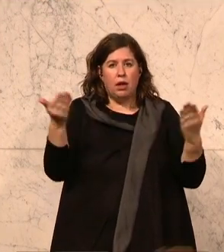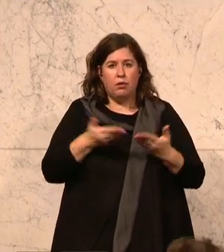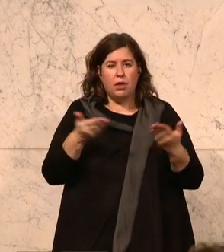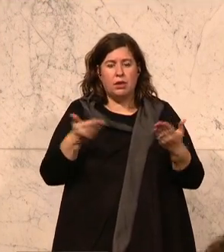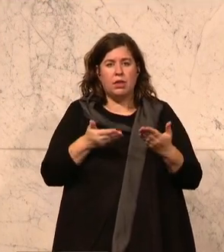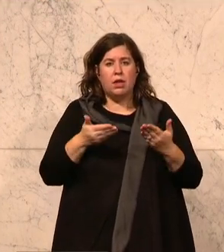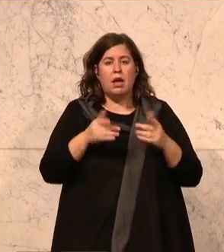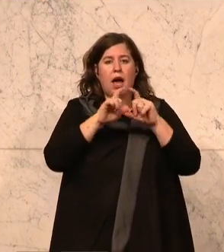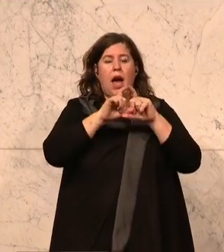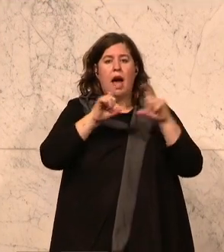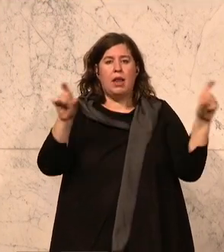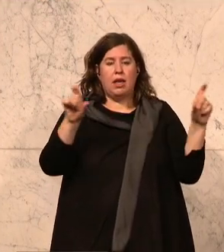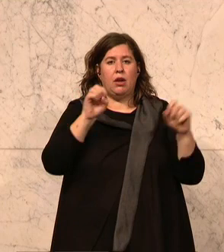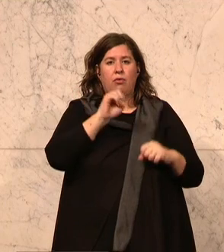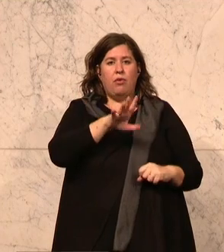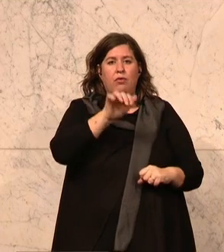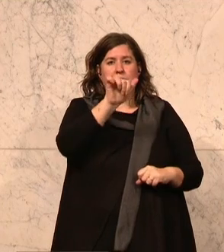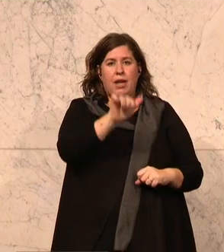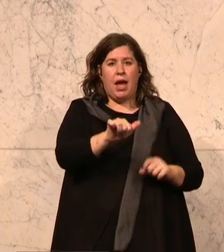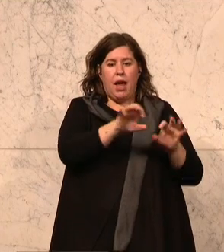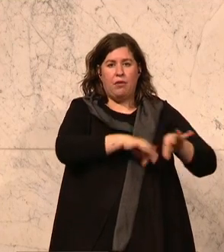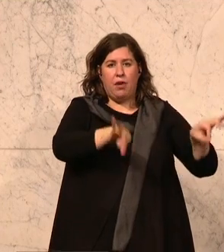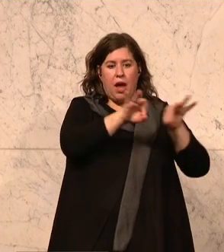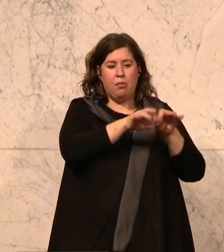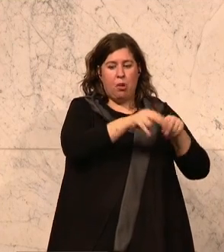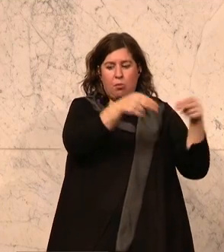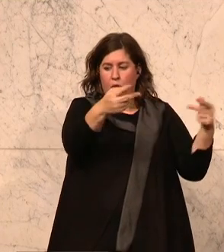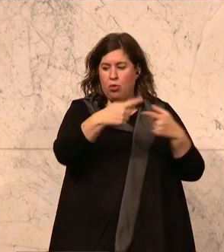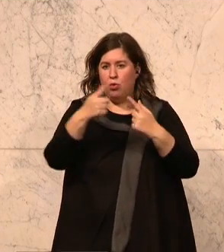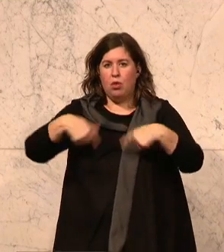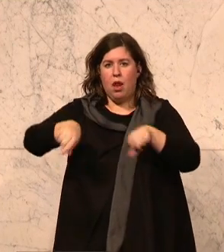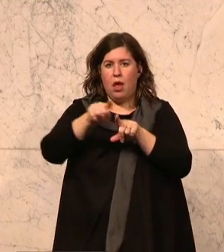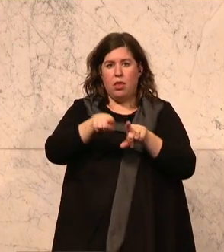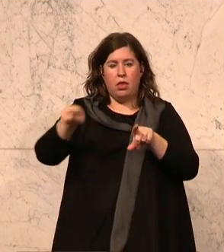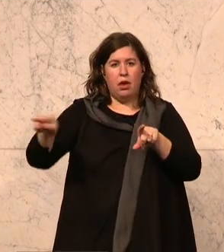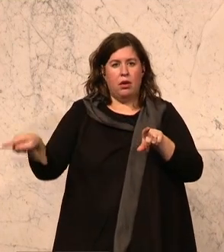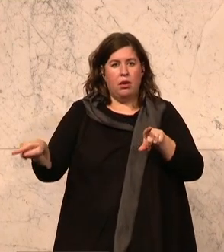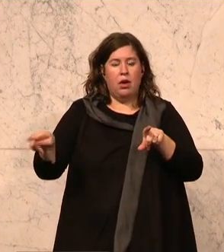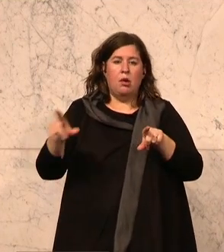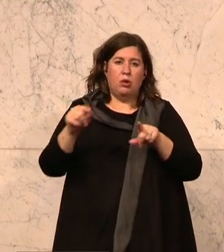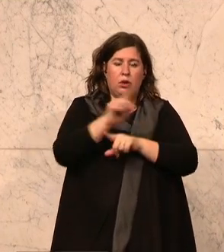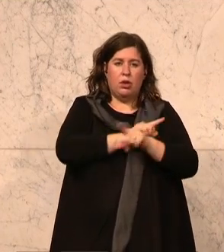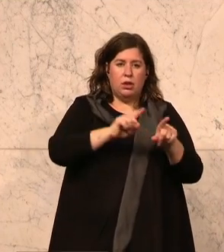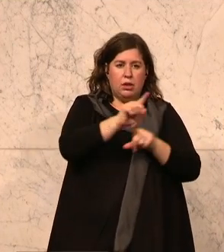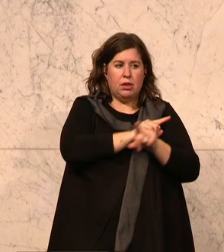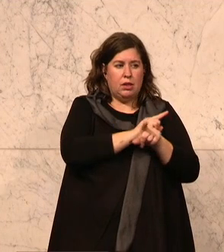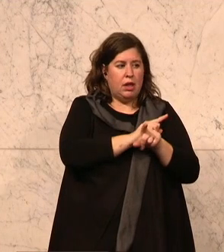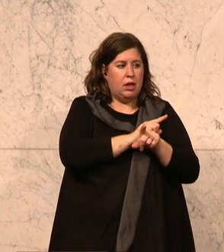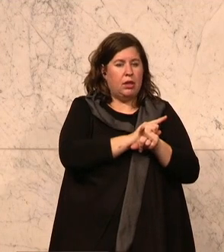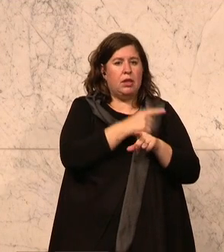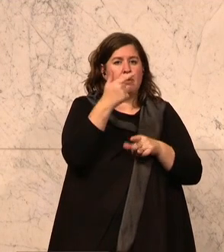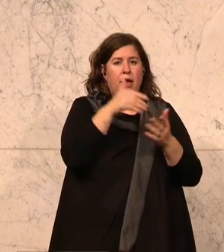Artikel 15a Vereinbarung zwischen dem Bund und den Ländern, in denen im Zeitraum von